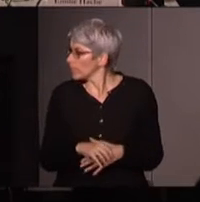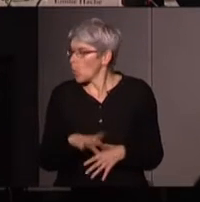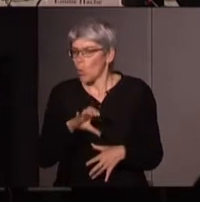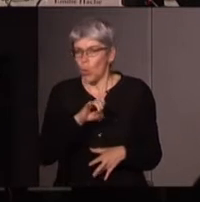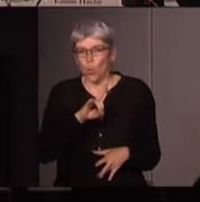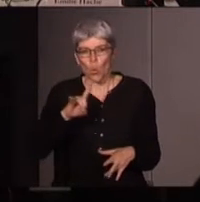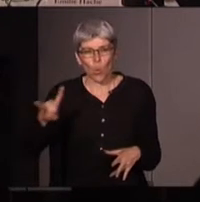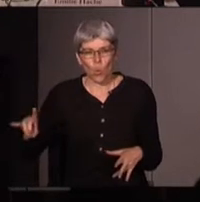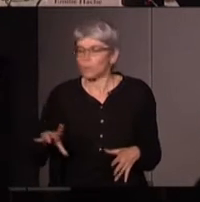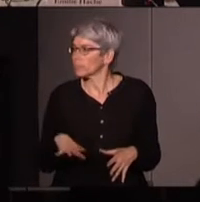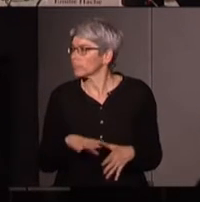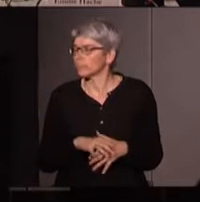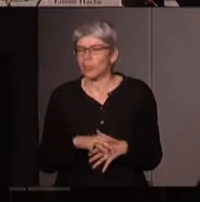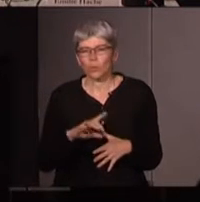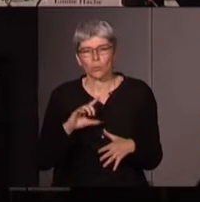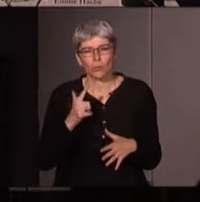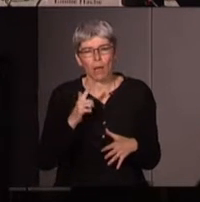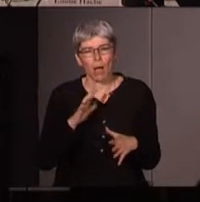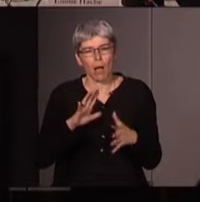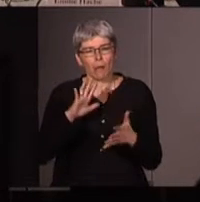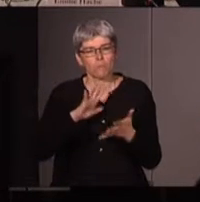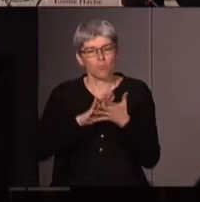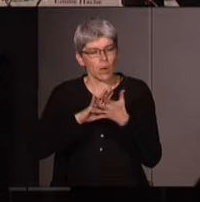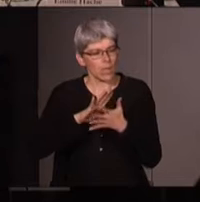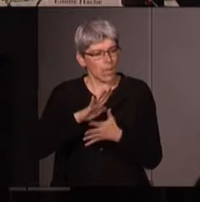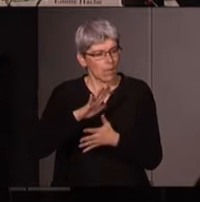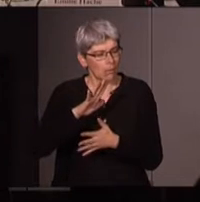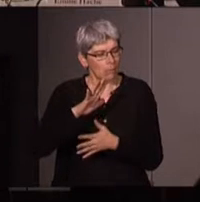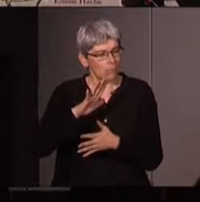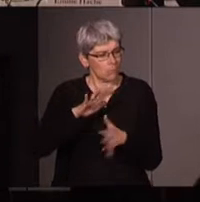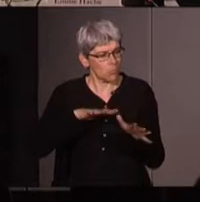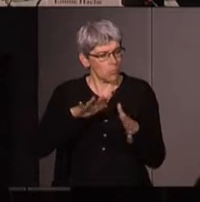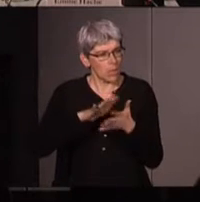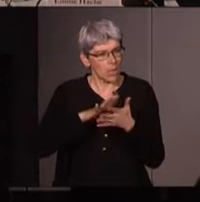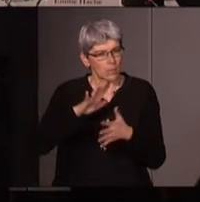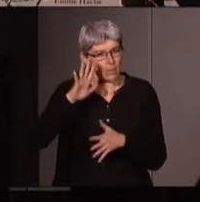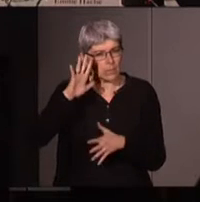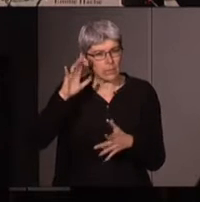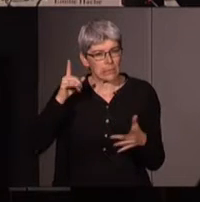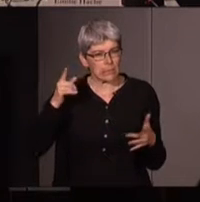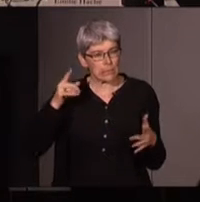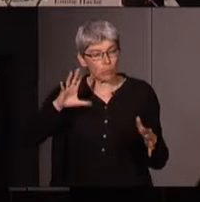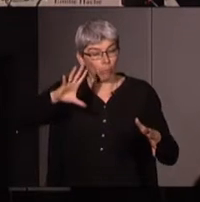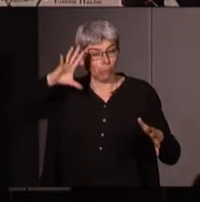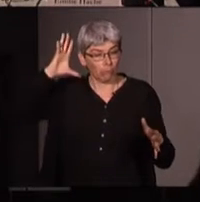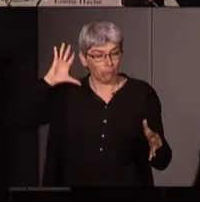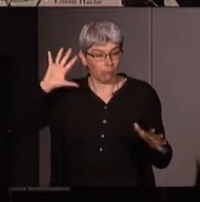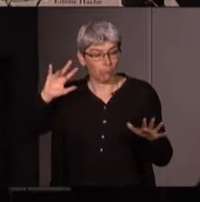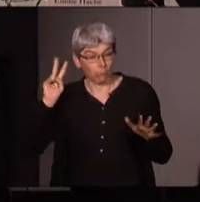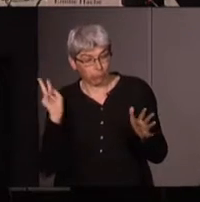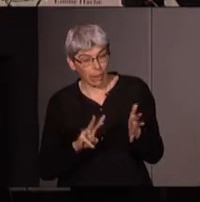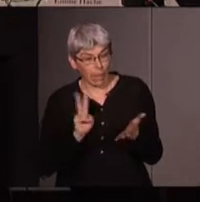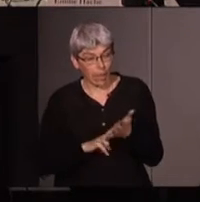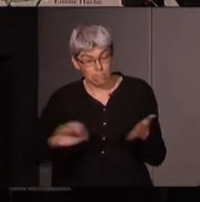je me permets dans la deuxième moitié du Moyen-Âge où il y aurait eu fin du Moyen-Âge où il y aurait eu vraiment